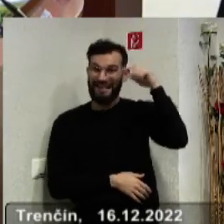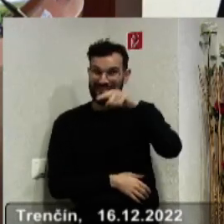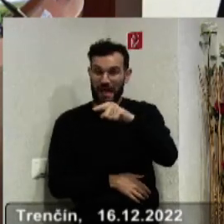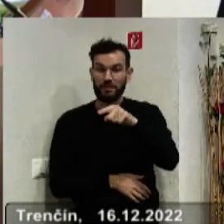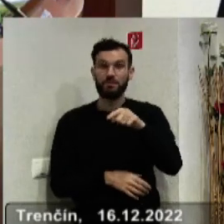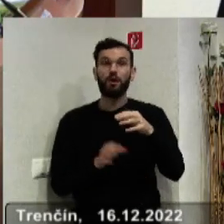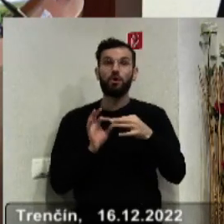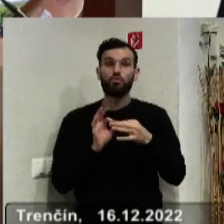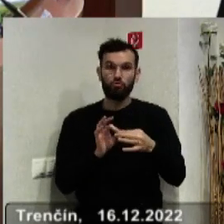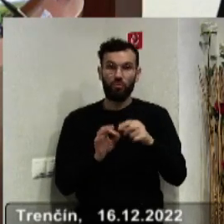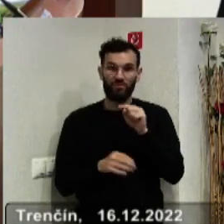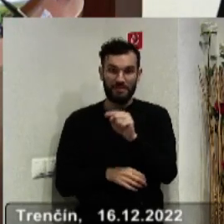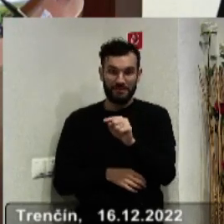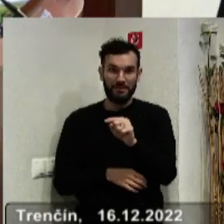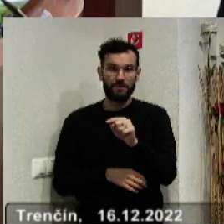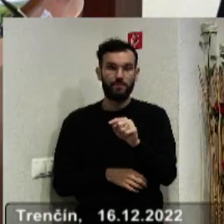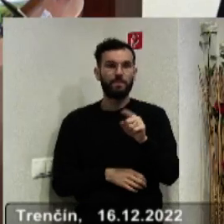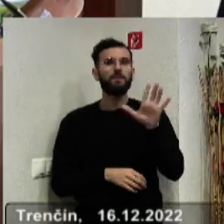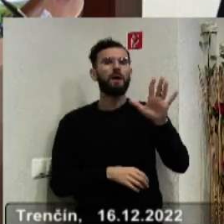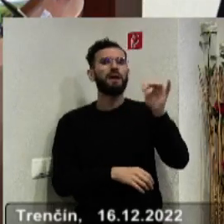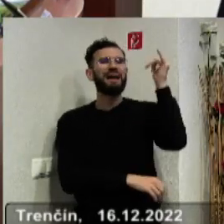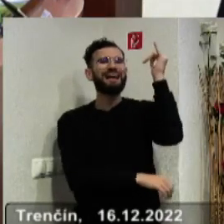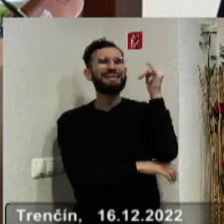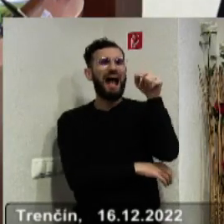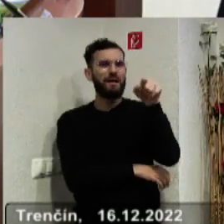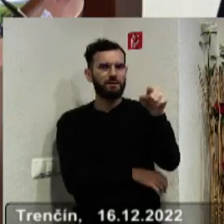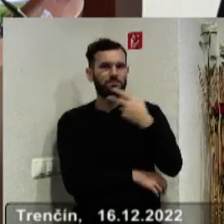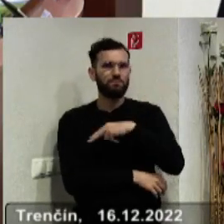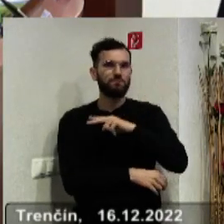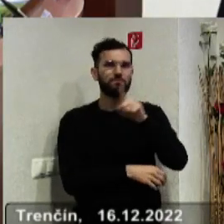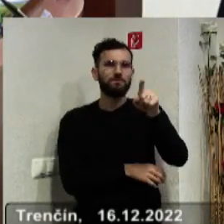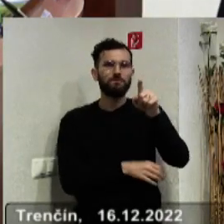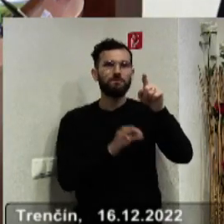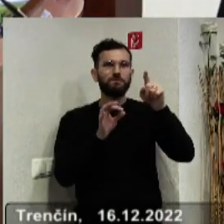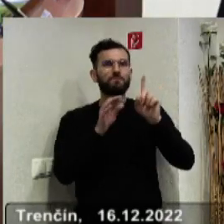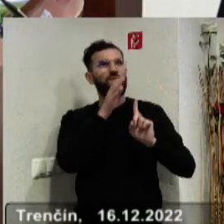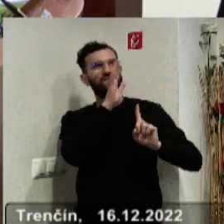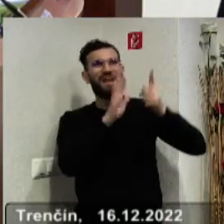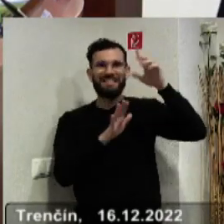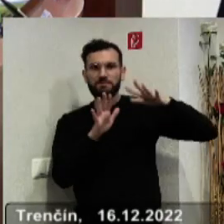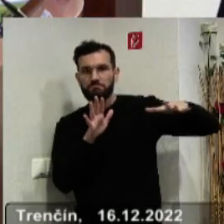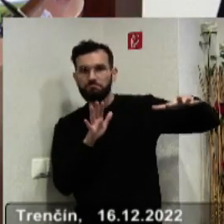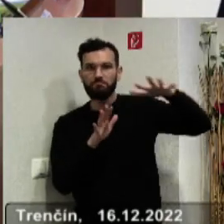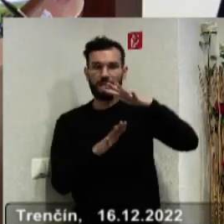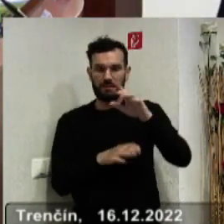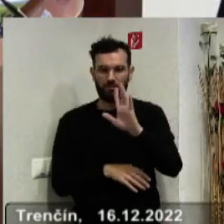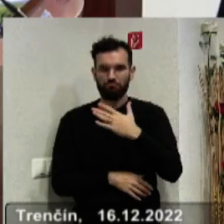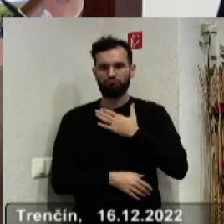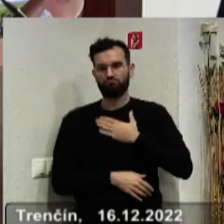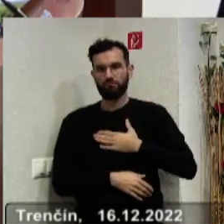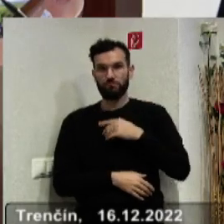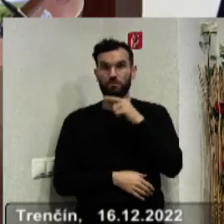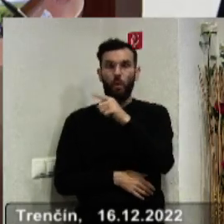dlhoročného reajiteľa Vládka Meštera, ktorý je telom a dušou, astronóm, asi ťažko hľadať na Slovensku